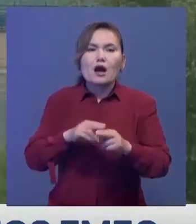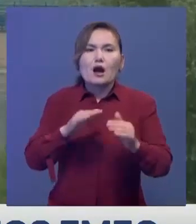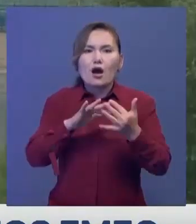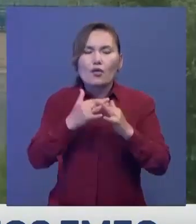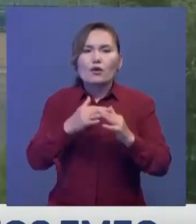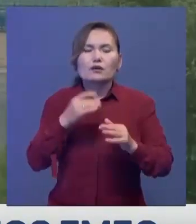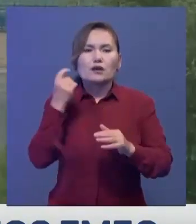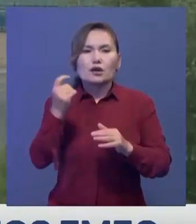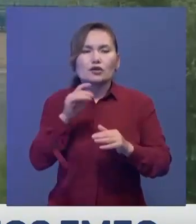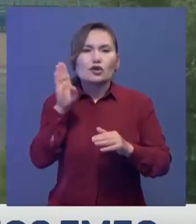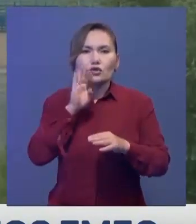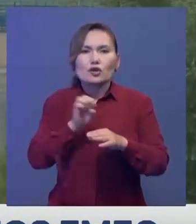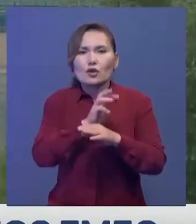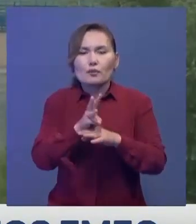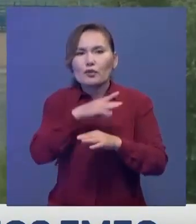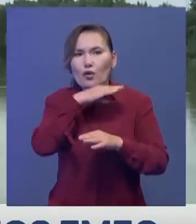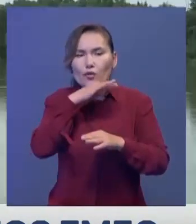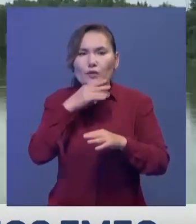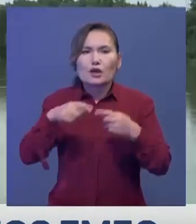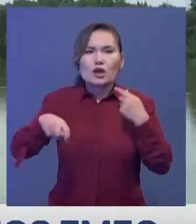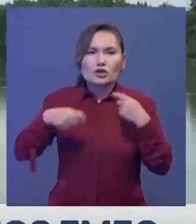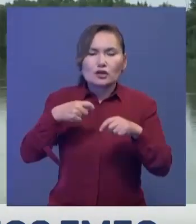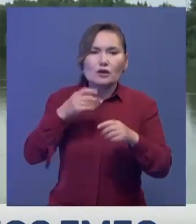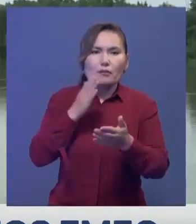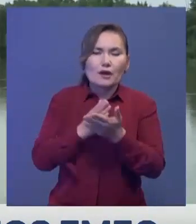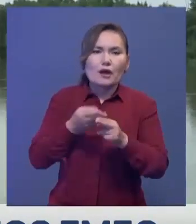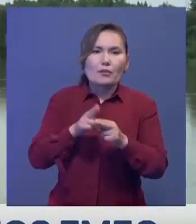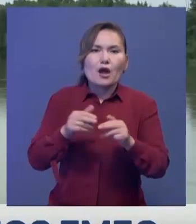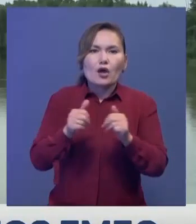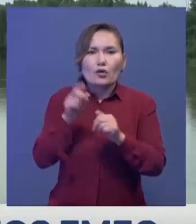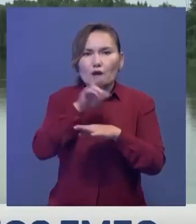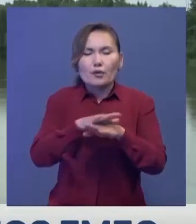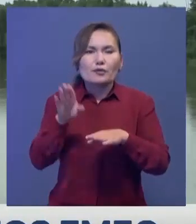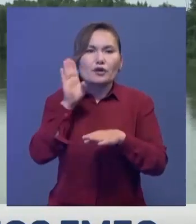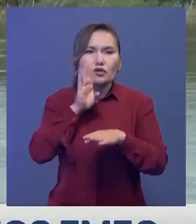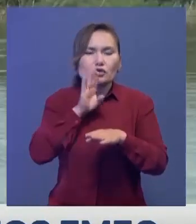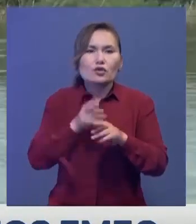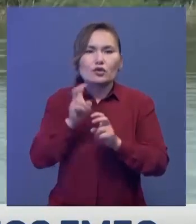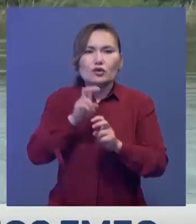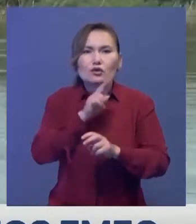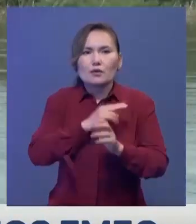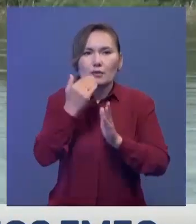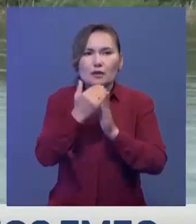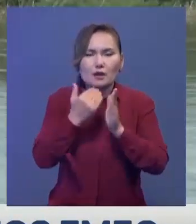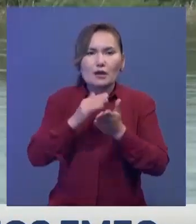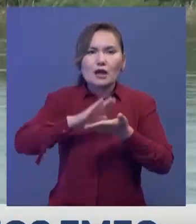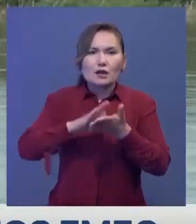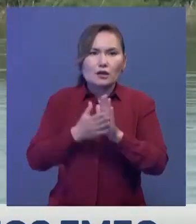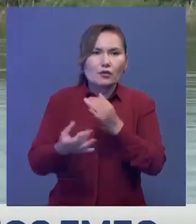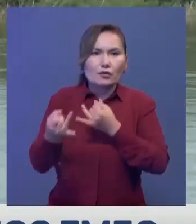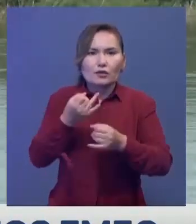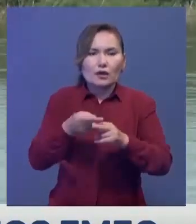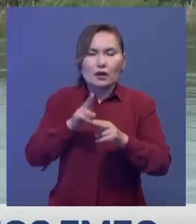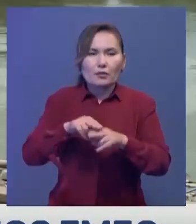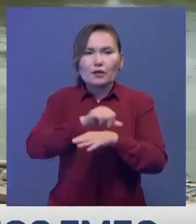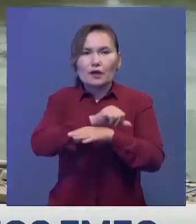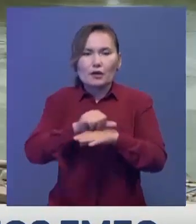су жеткізі өгезінде кедергімен шығын көп. Көршелдердегі су ғоймалардың жұмыс кесесін бекіту бойынша келісі өзір өтті. Алла